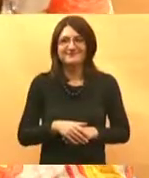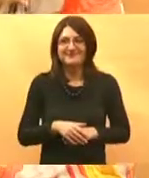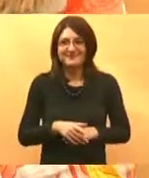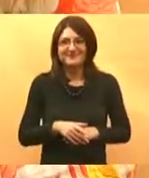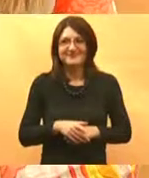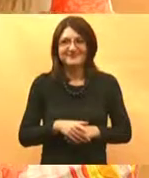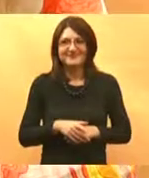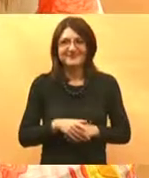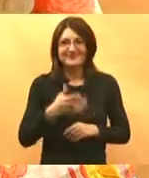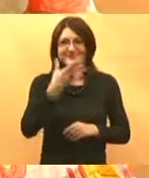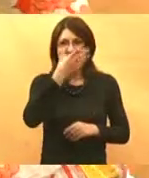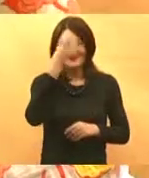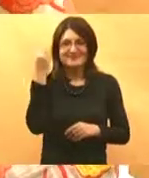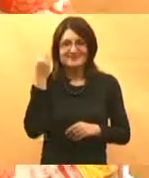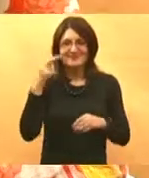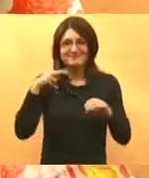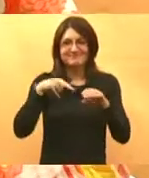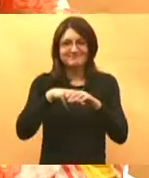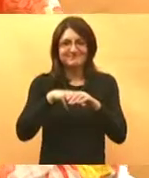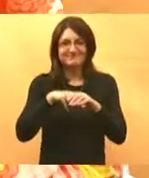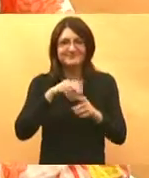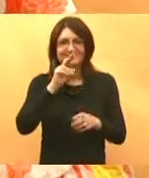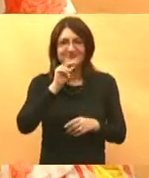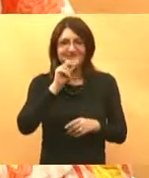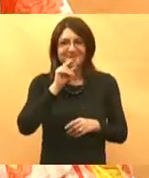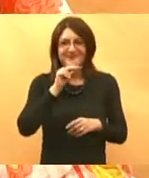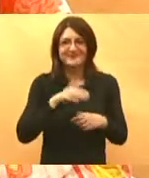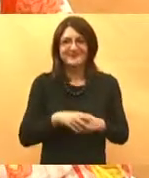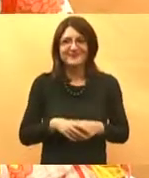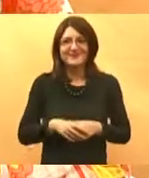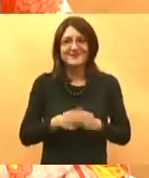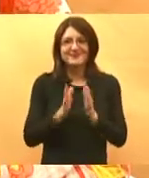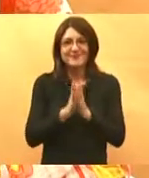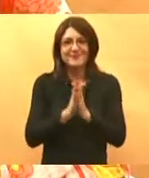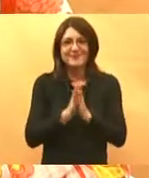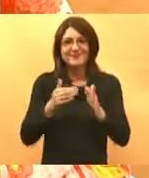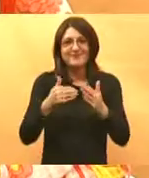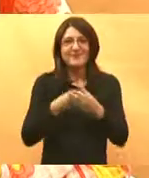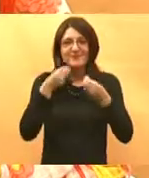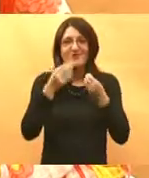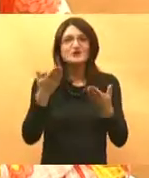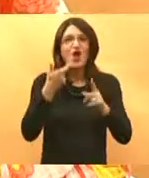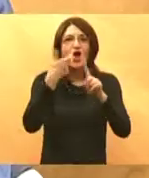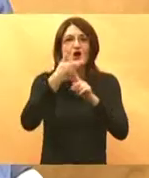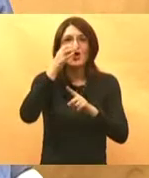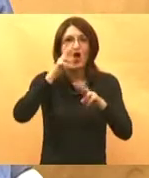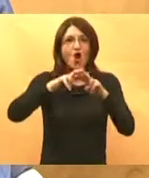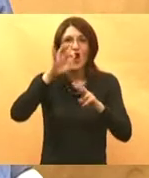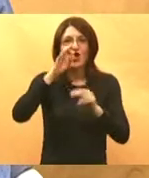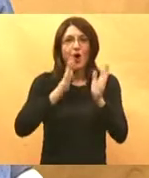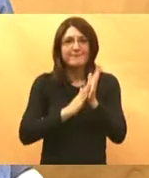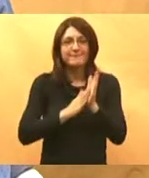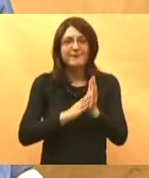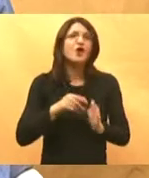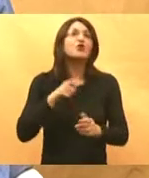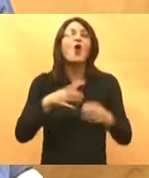Evo, zaboravio je uključiti bubicu, dobro, ne na veze. Ja bih jako volila da mi objasnite šta je kohom. Kohom je znači udruga obiteljskih